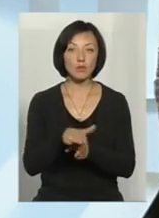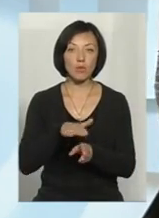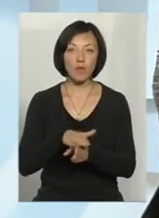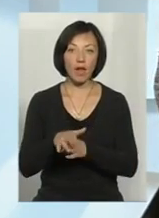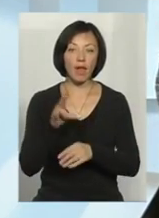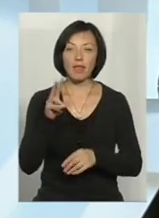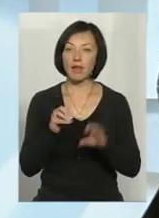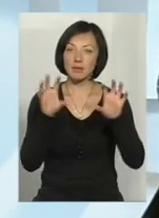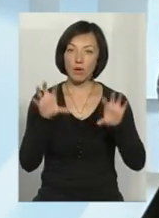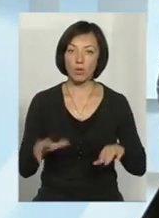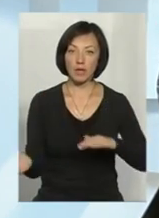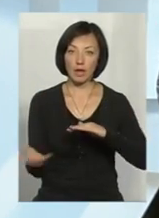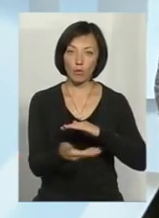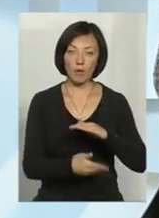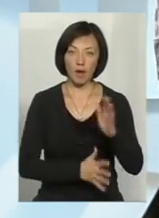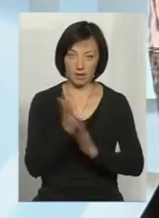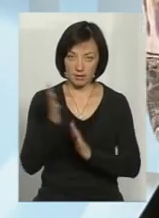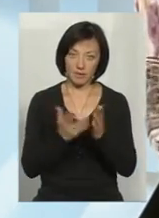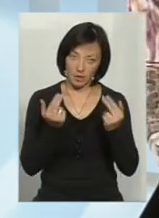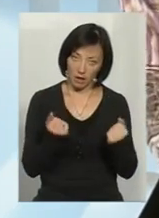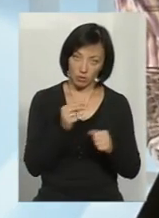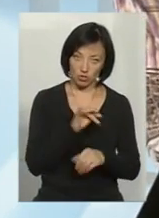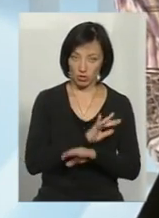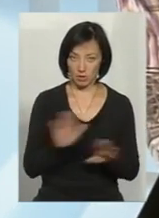несанкціонована рубка лісів. Так чи ні?